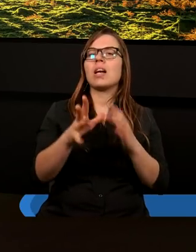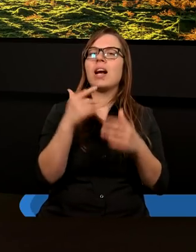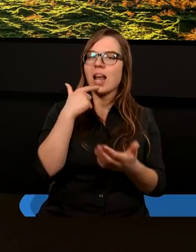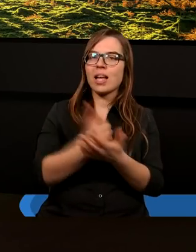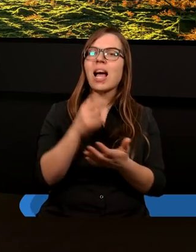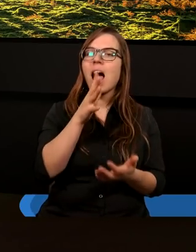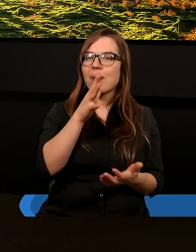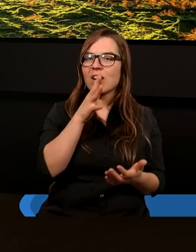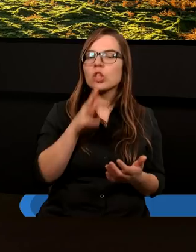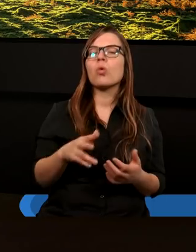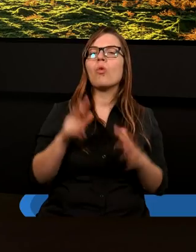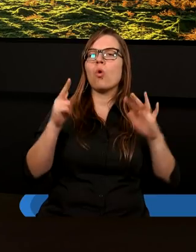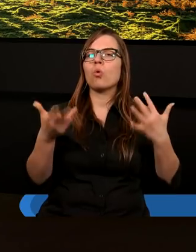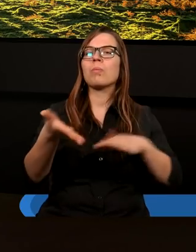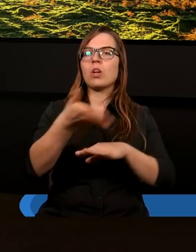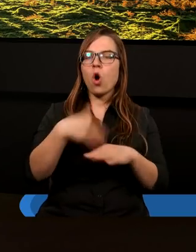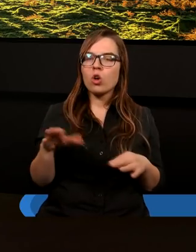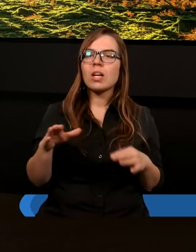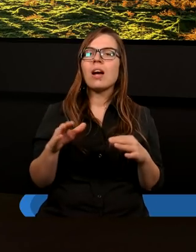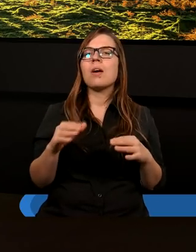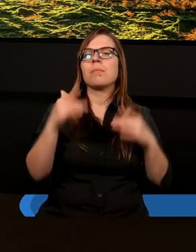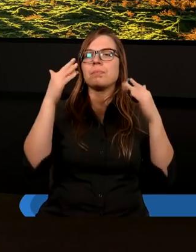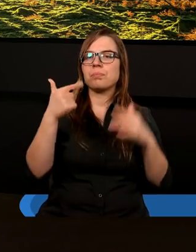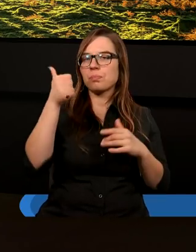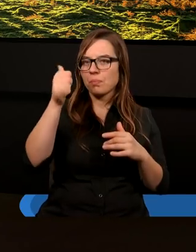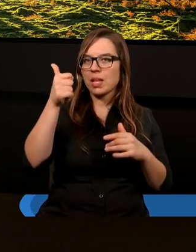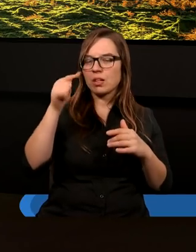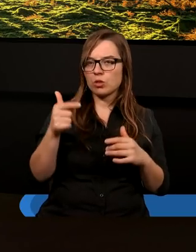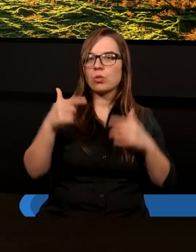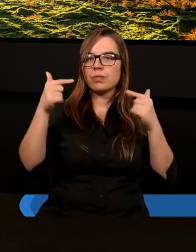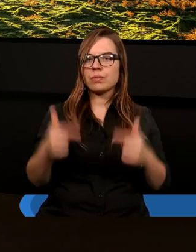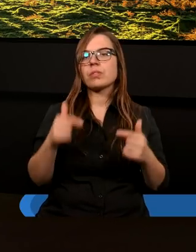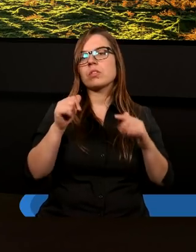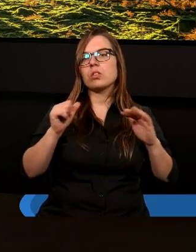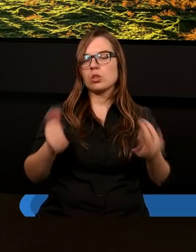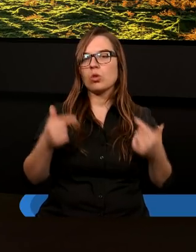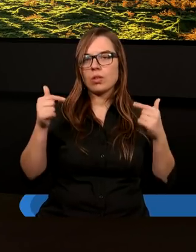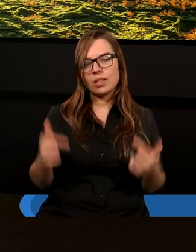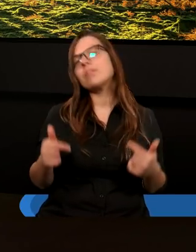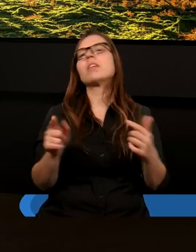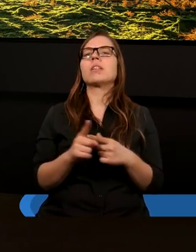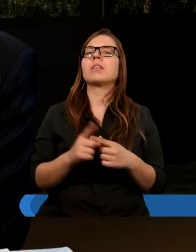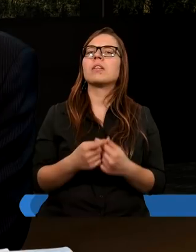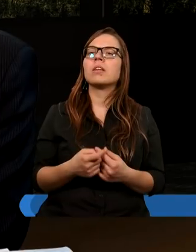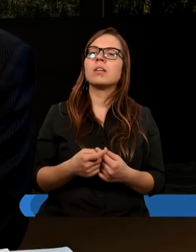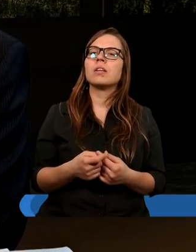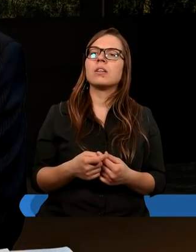do Hebrajczyków, ósmy rozdział, dwa pierwsze wersety i następnie szósty wiersz.